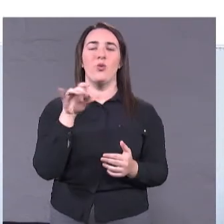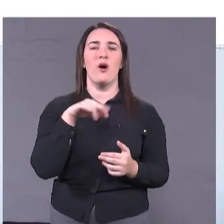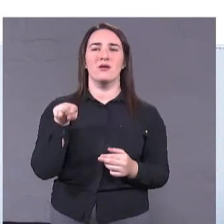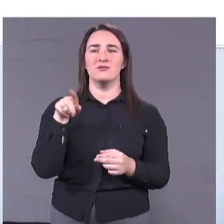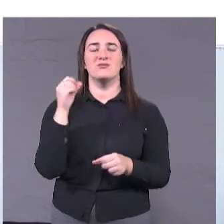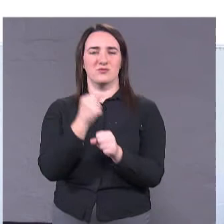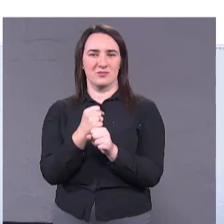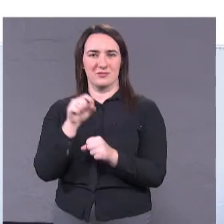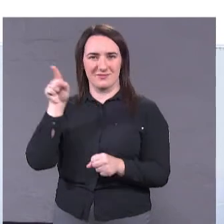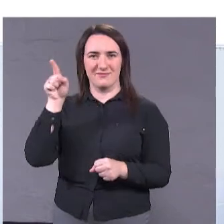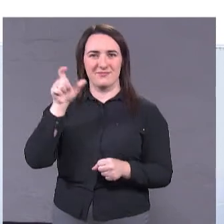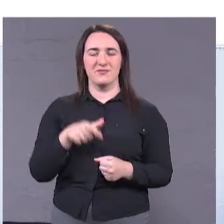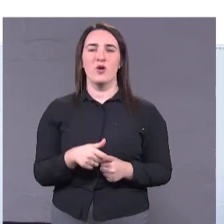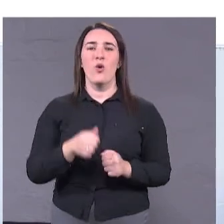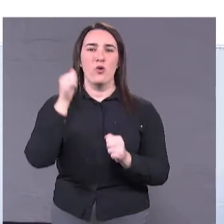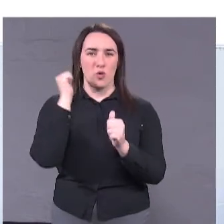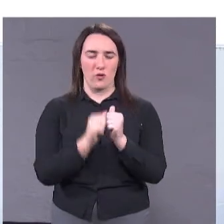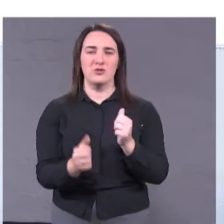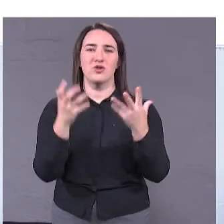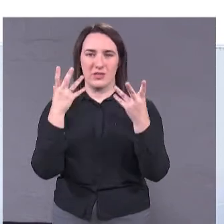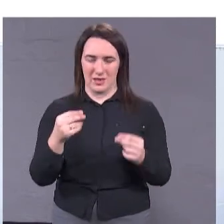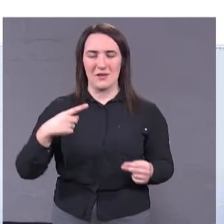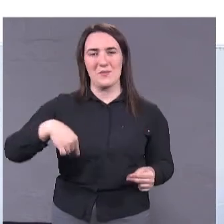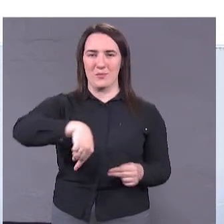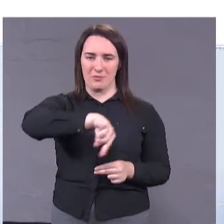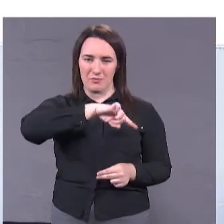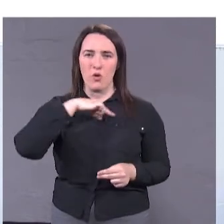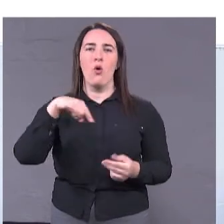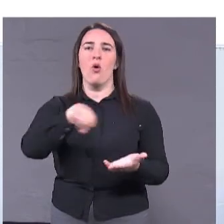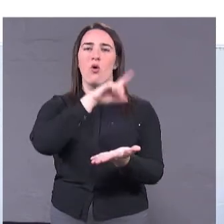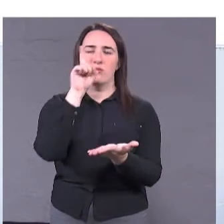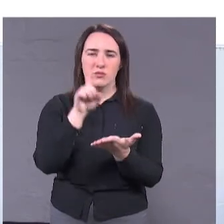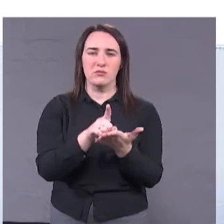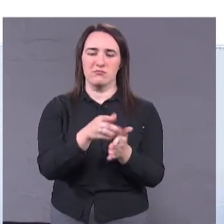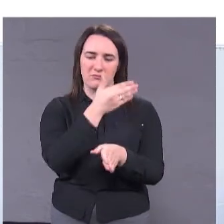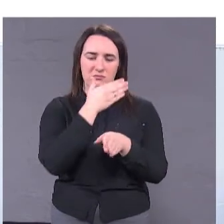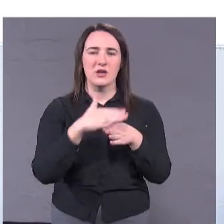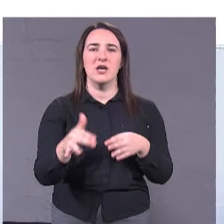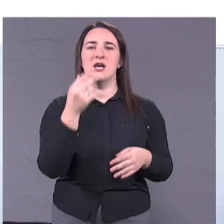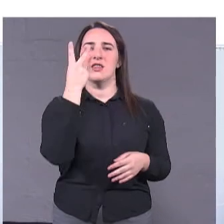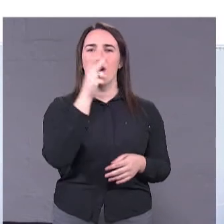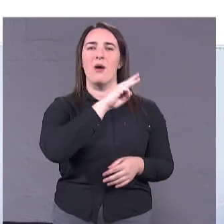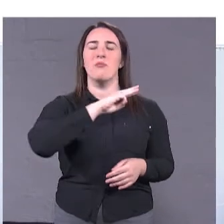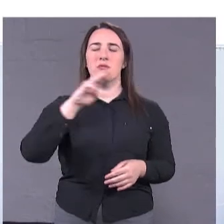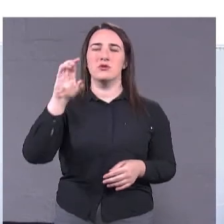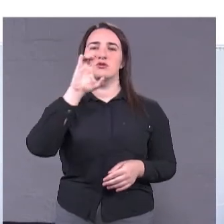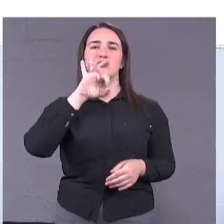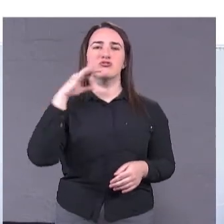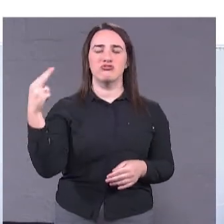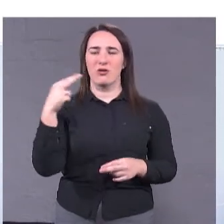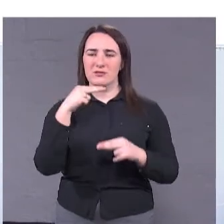кожний день ми об'язуємося ізискувати 2 млн грн соціальної адресної допомоги.